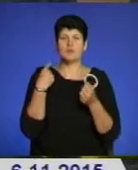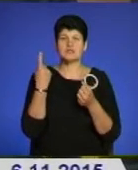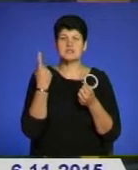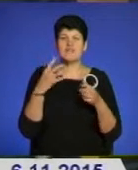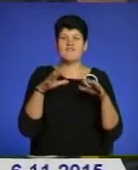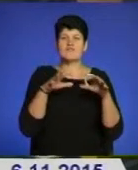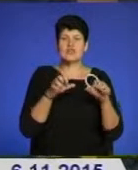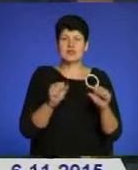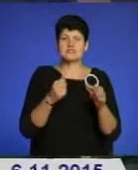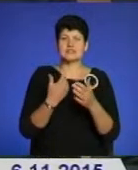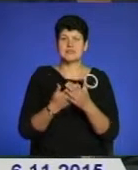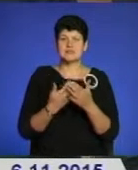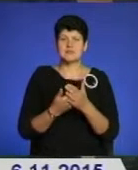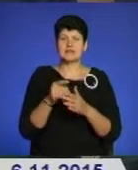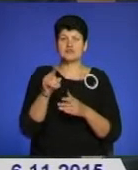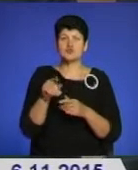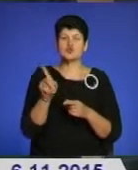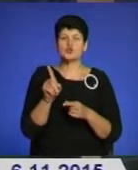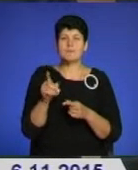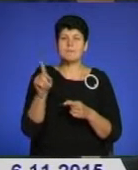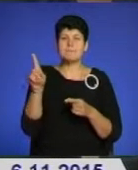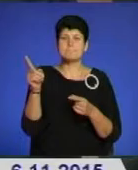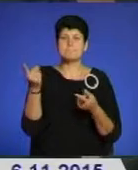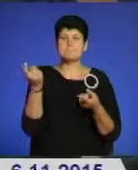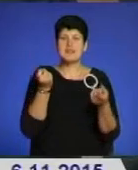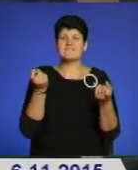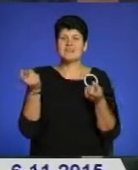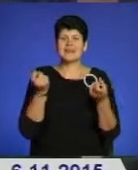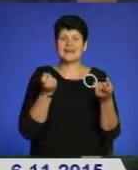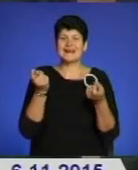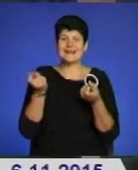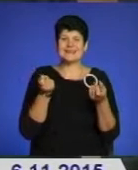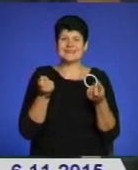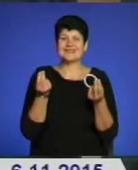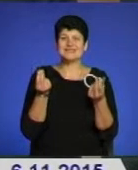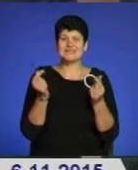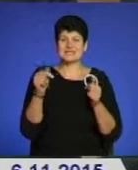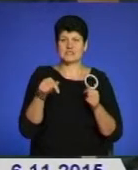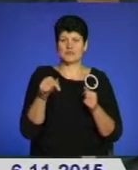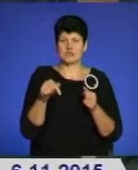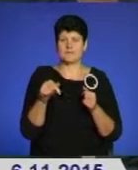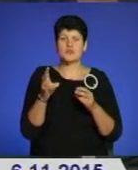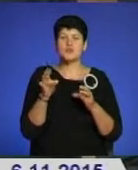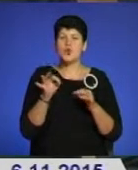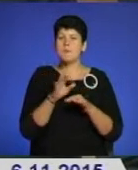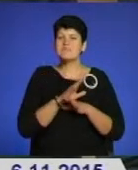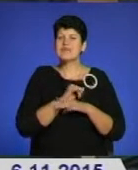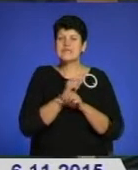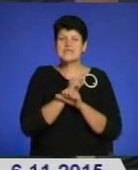наприклад, щоб привлікувати інвестиції сюди. Але ми не можемо,